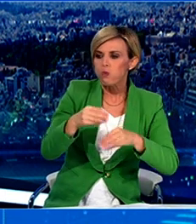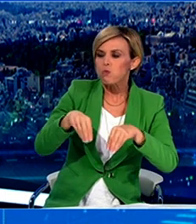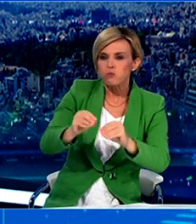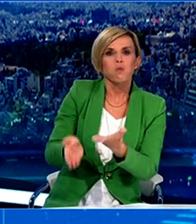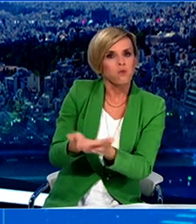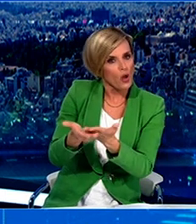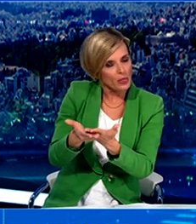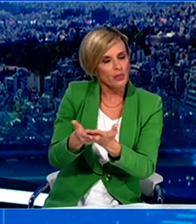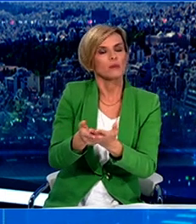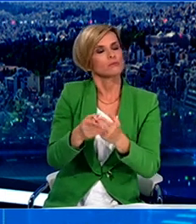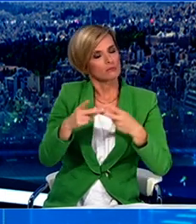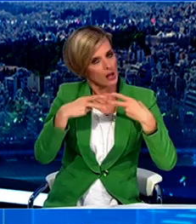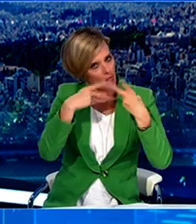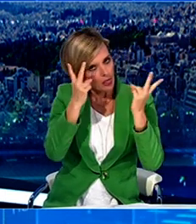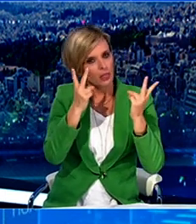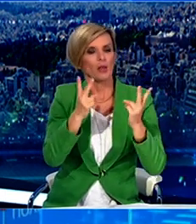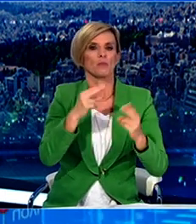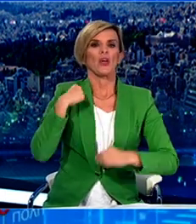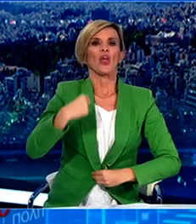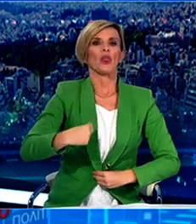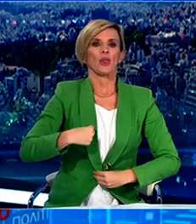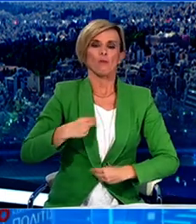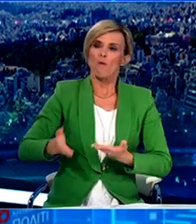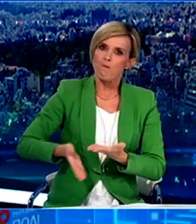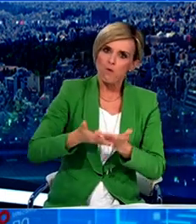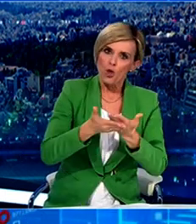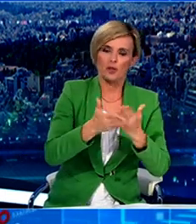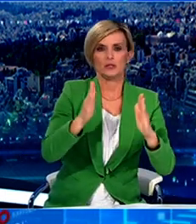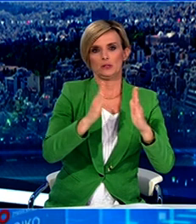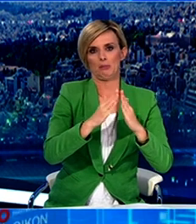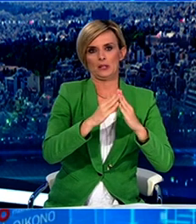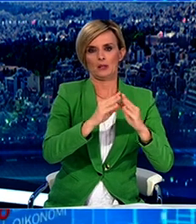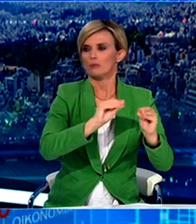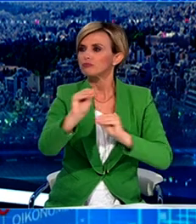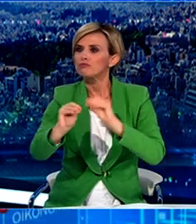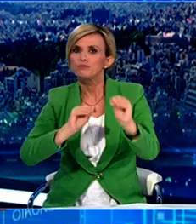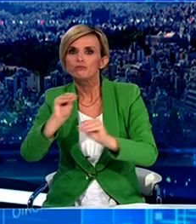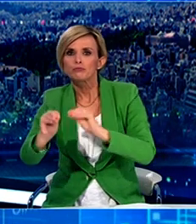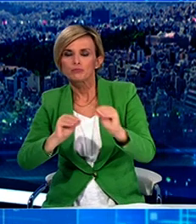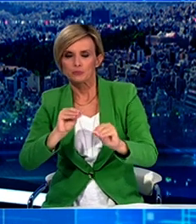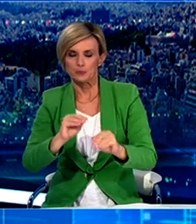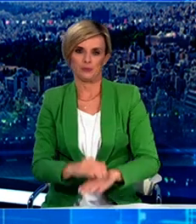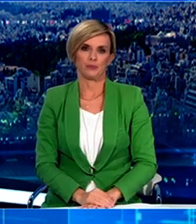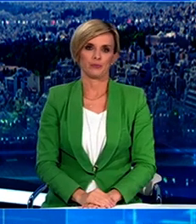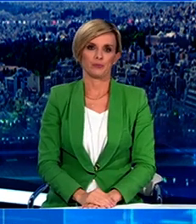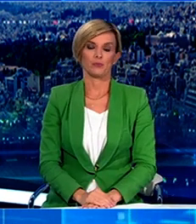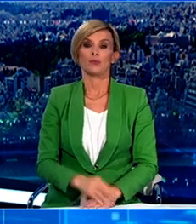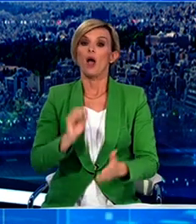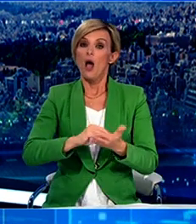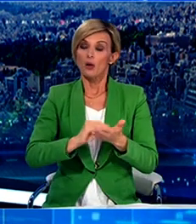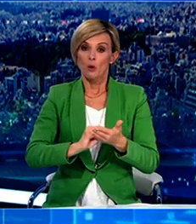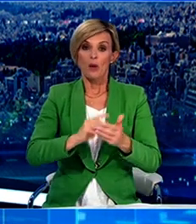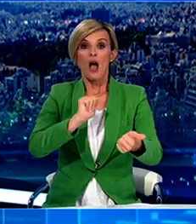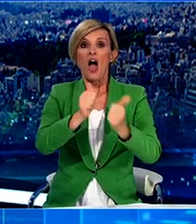στους Δήμους τους και να τη λαμβάνουν μέσα από το πρόγραμμα βοήθειας στο σπίτι. Όσον αφορά στον αθλητισμό, επιτρέπεται η αιτομική άθληση